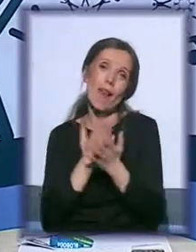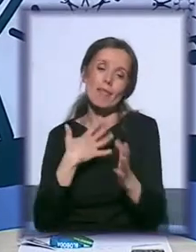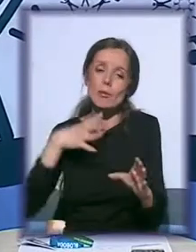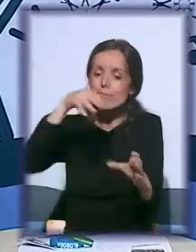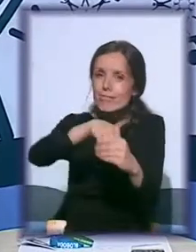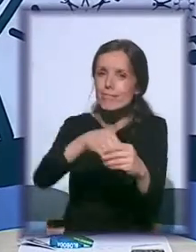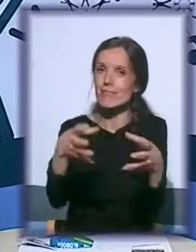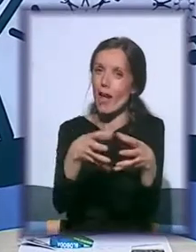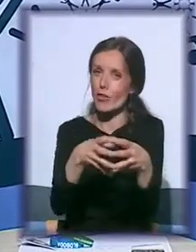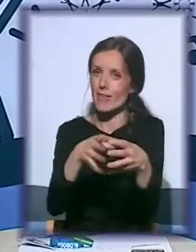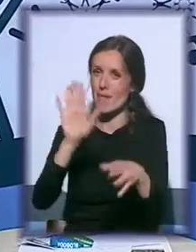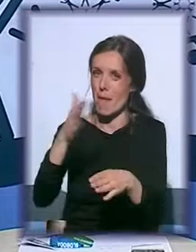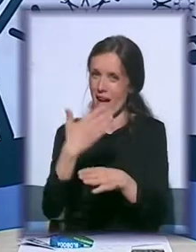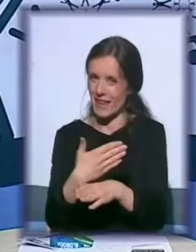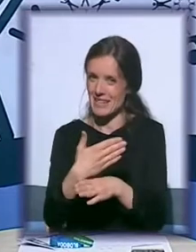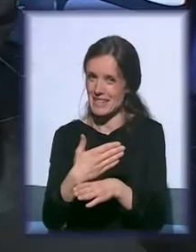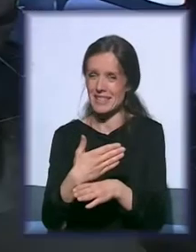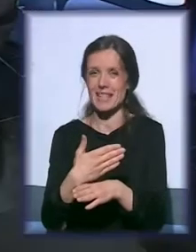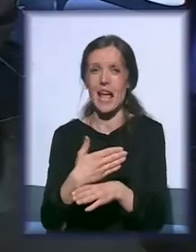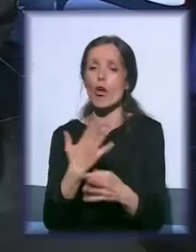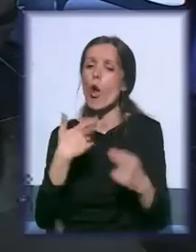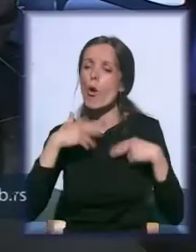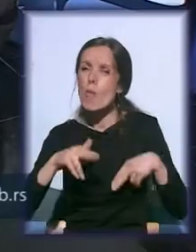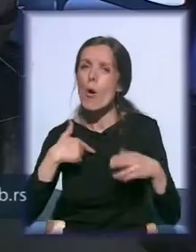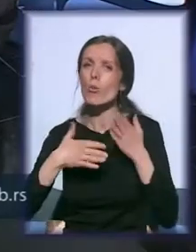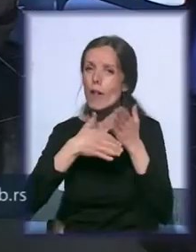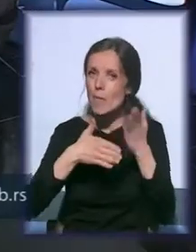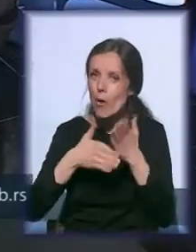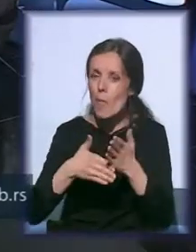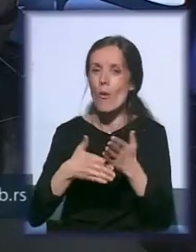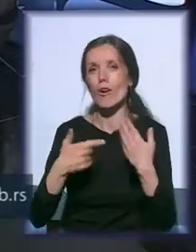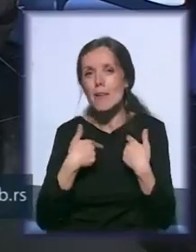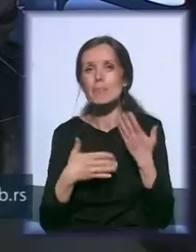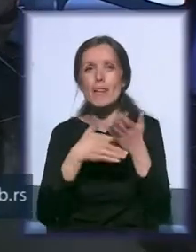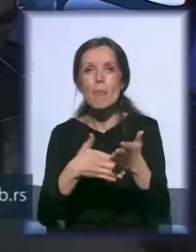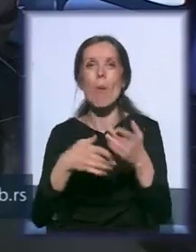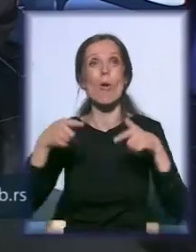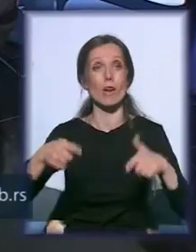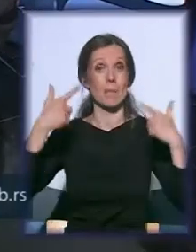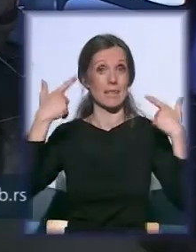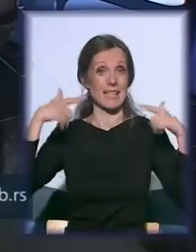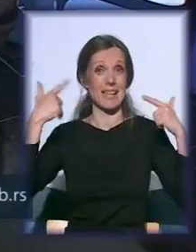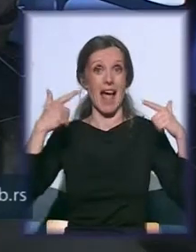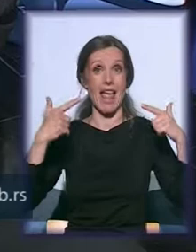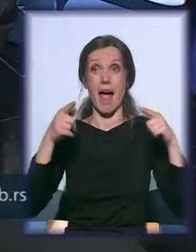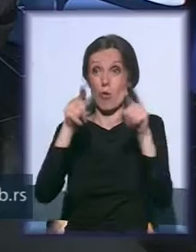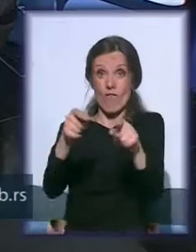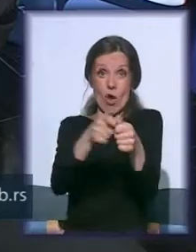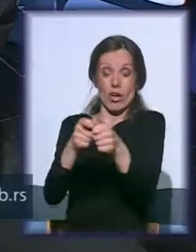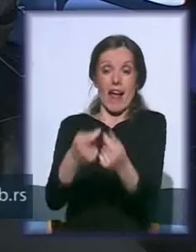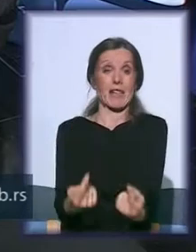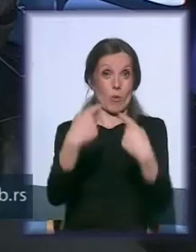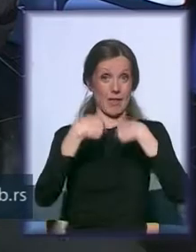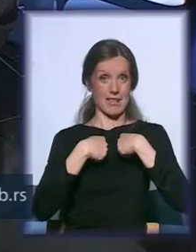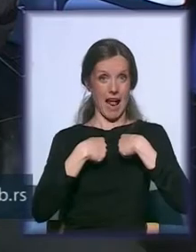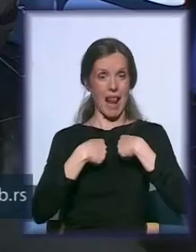tima agencije koji ukoliko god mogu da pomognem, a da pomognem da zapravo sajam koji za nas organizujete prihvatimo